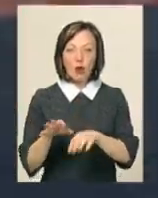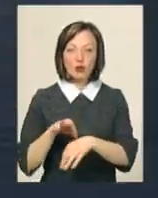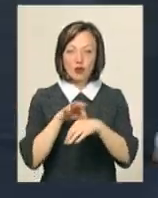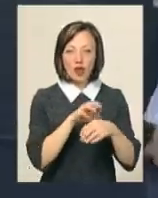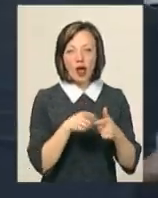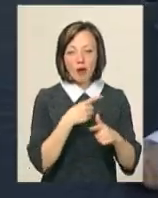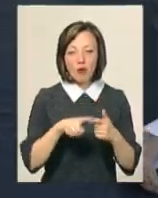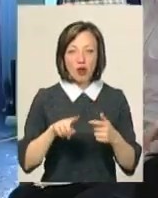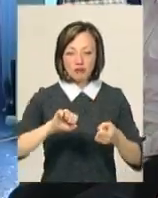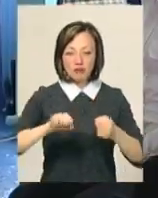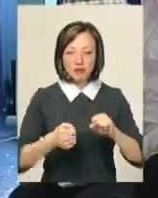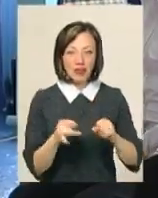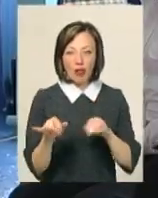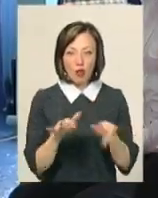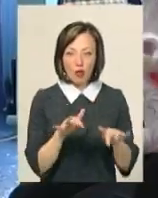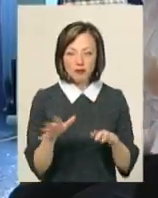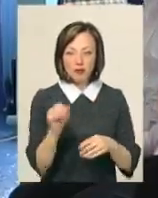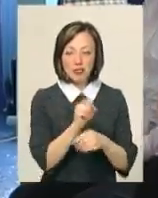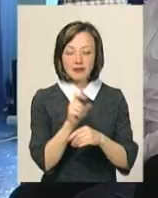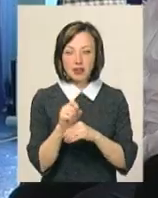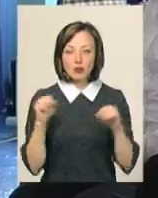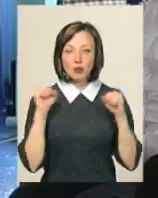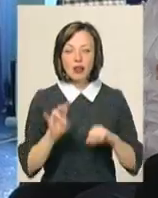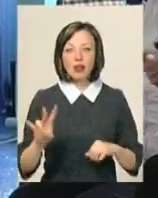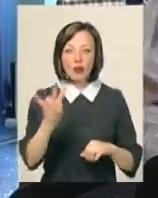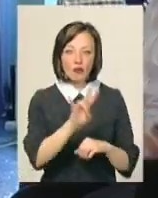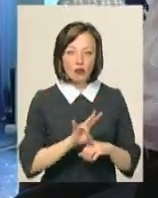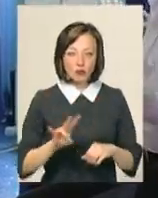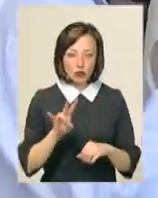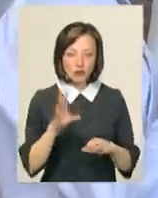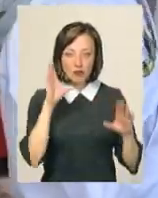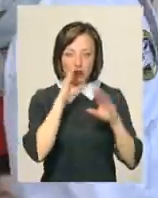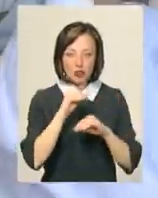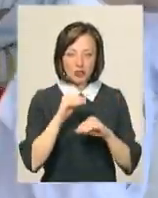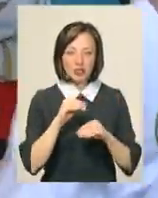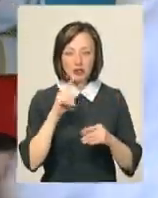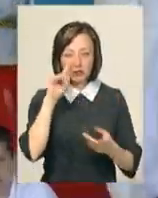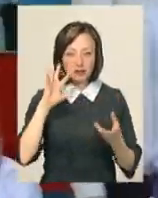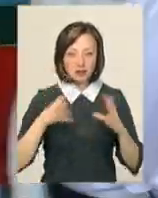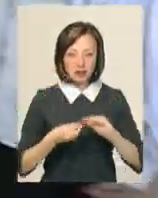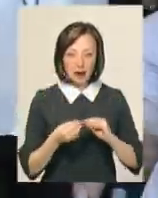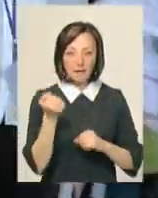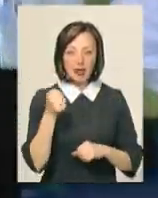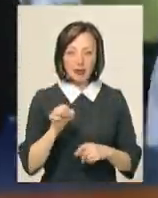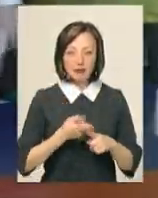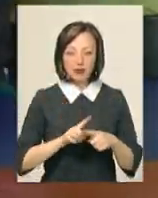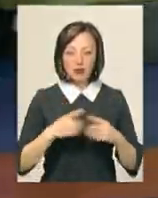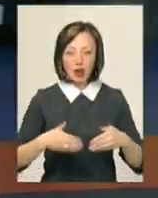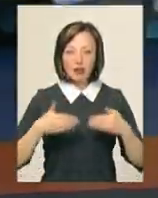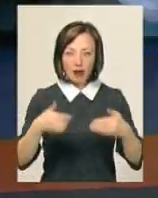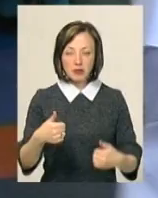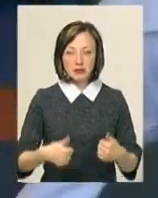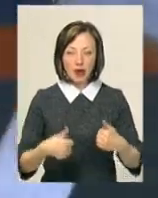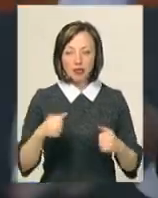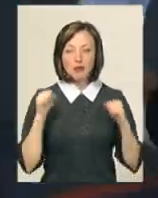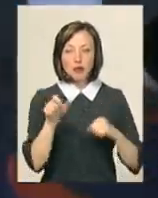знерухомити його в партері. З усіма завданнями спортсмен із нової ушиці Олексій Андрошчак впорався і за сумою отриманих оцінок переміг у цьому етапі змагань.